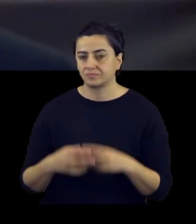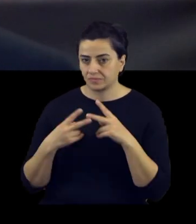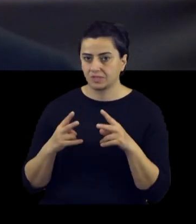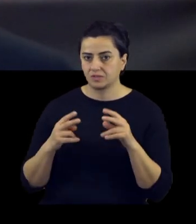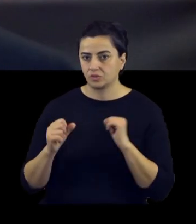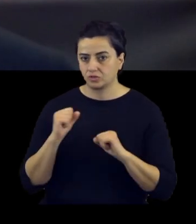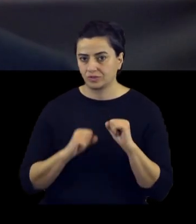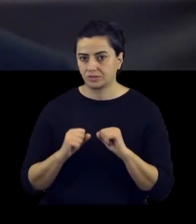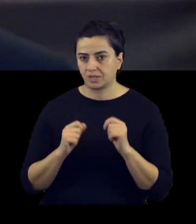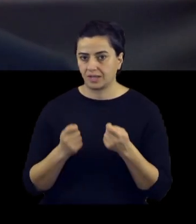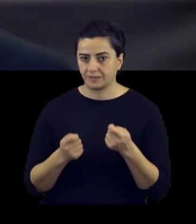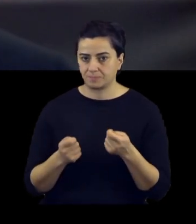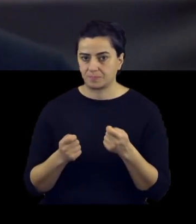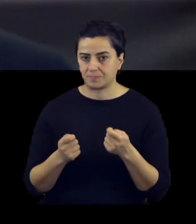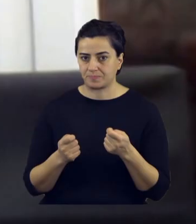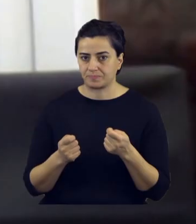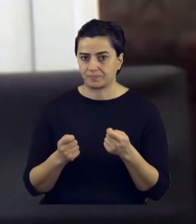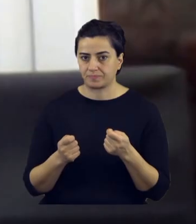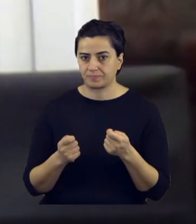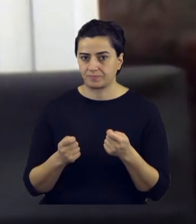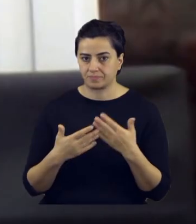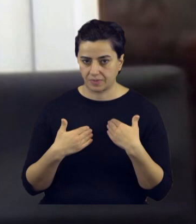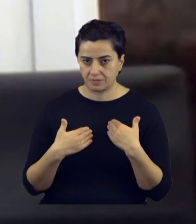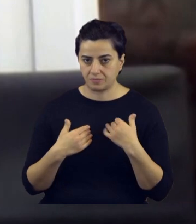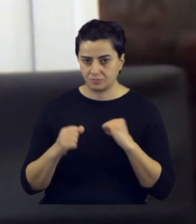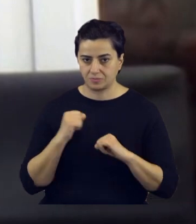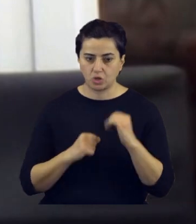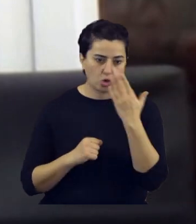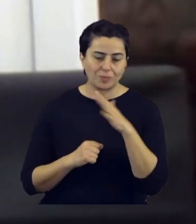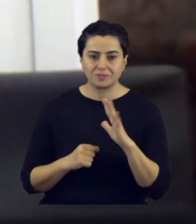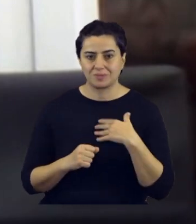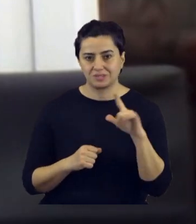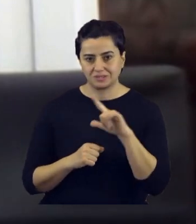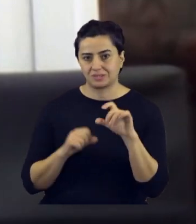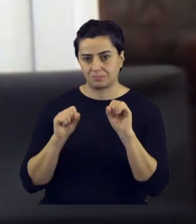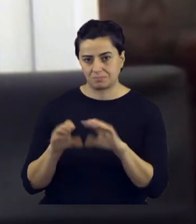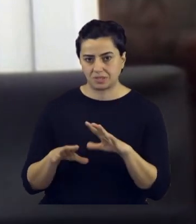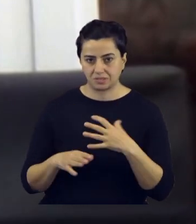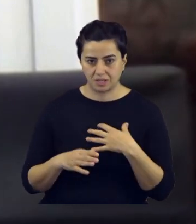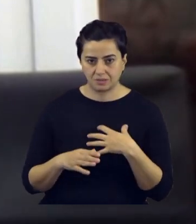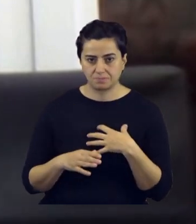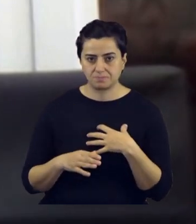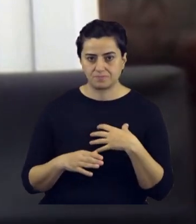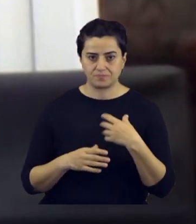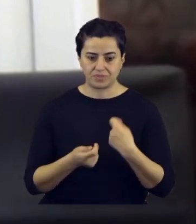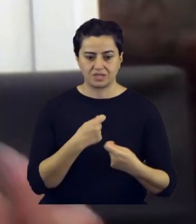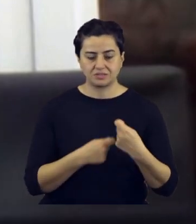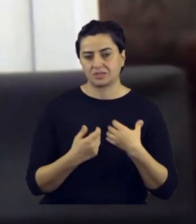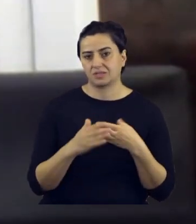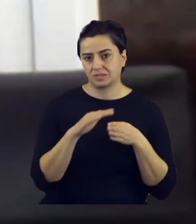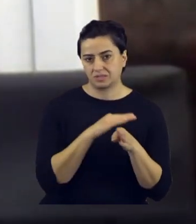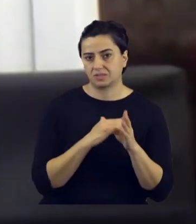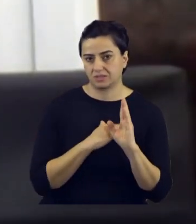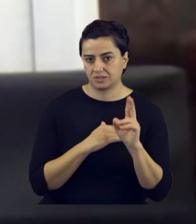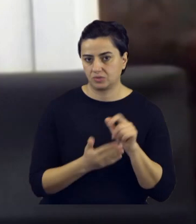Açıkçası üniversite eğitimi şu şekilde, ben üniversite okumadım. Liseden sonra bıraktım, kendi işlerimi